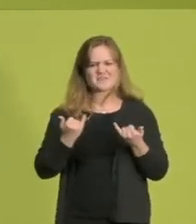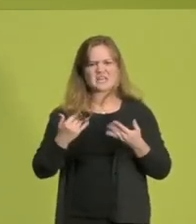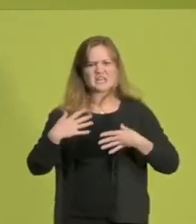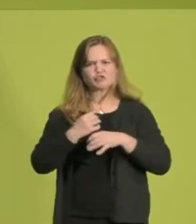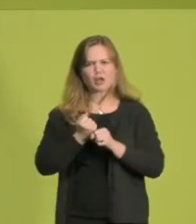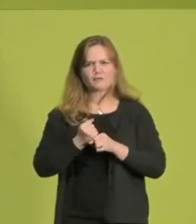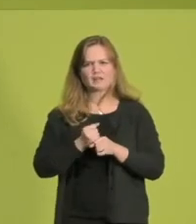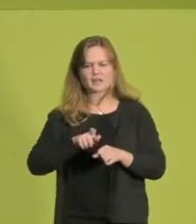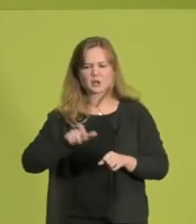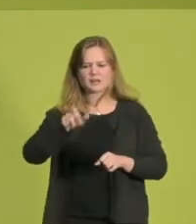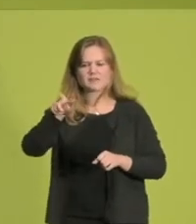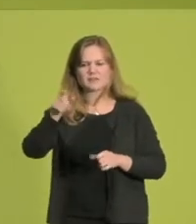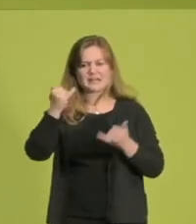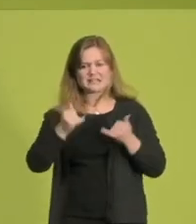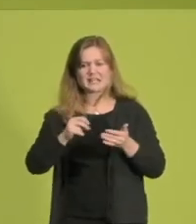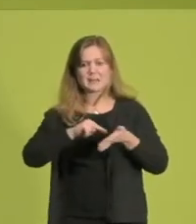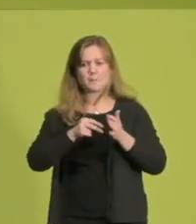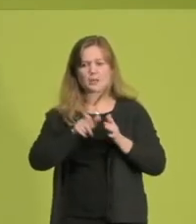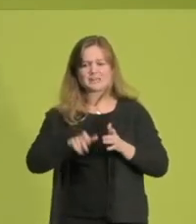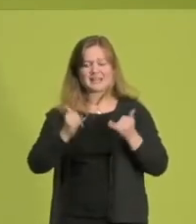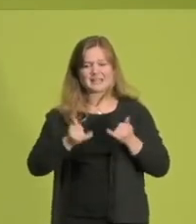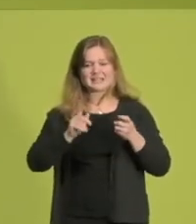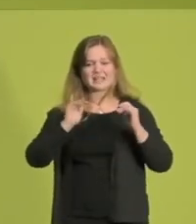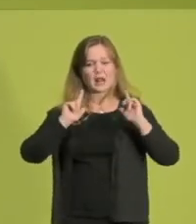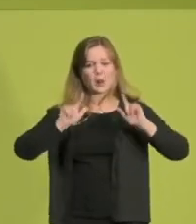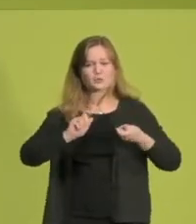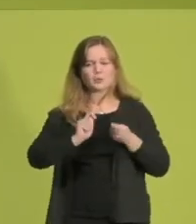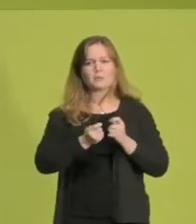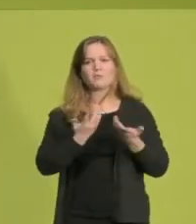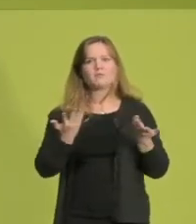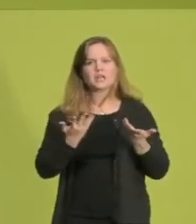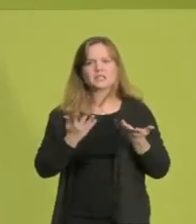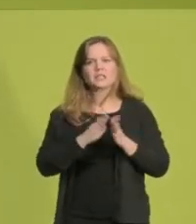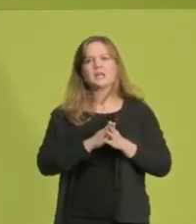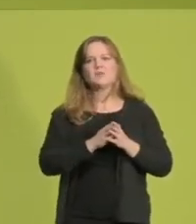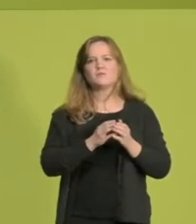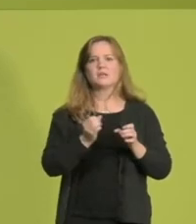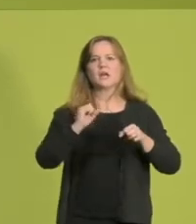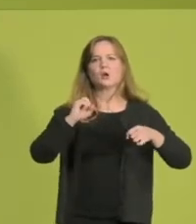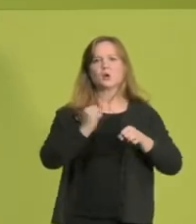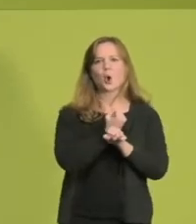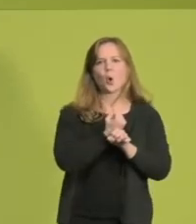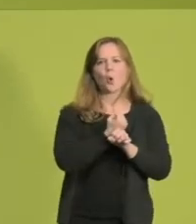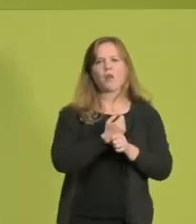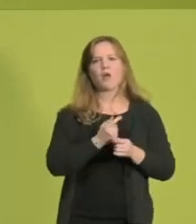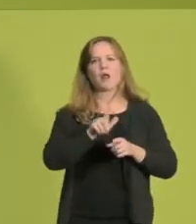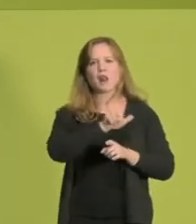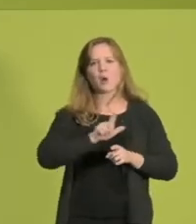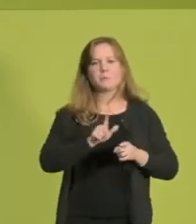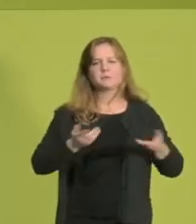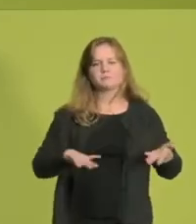Politiker jetzt gerade reagieren, die die Kohlelobby hochführen, die den Arten und